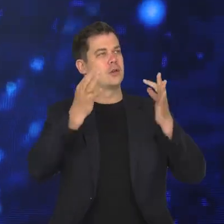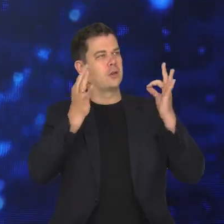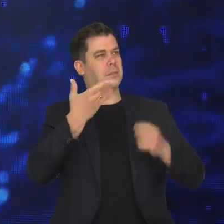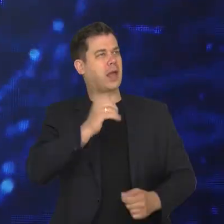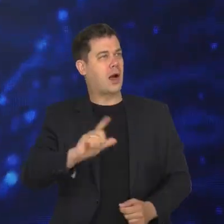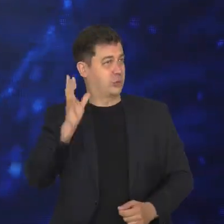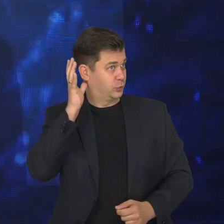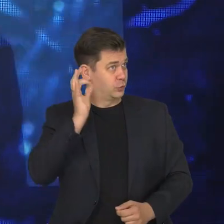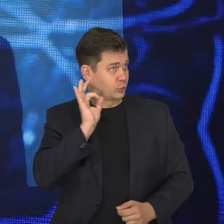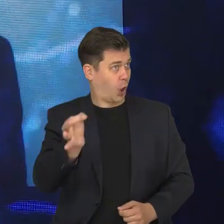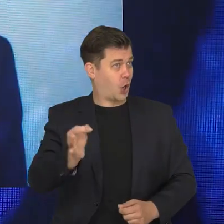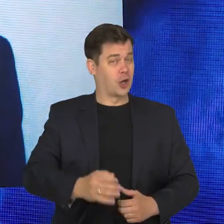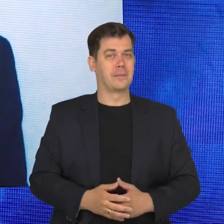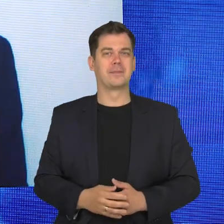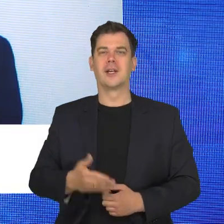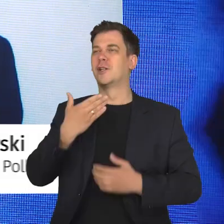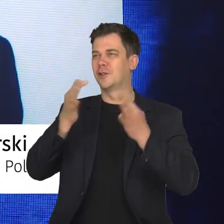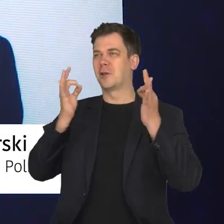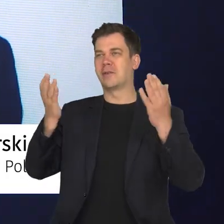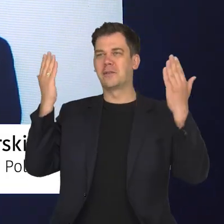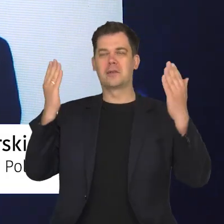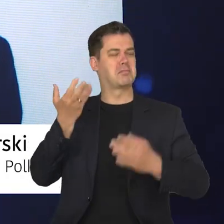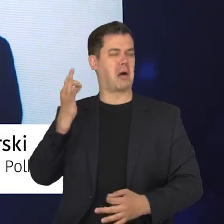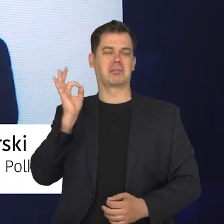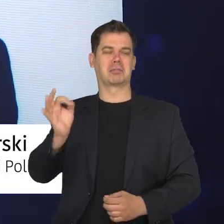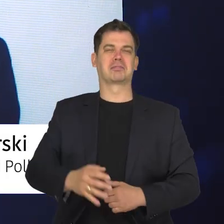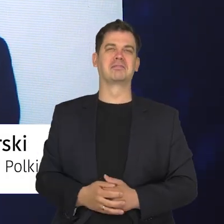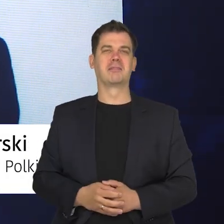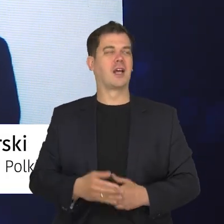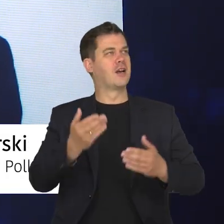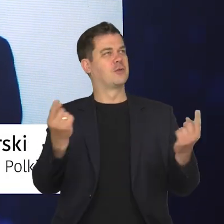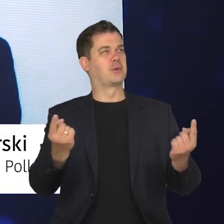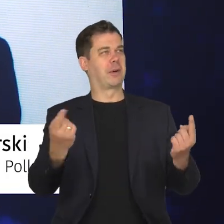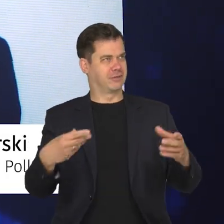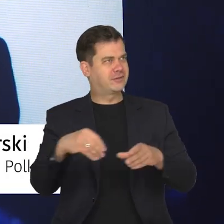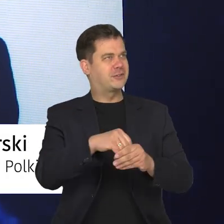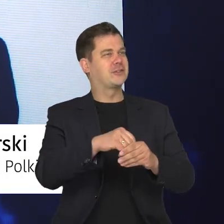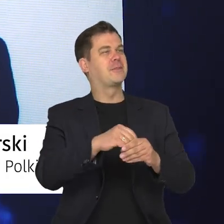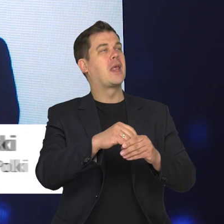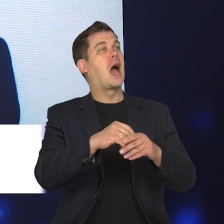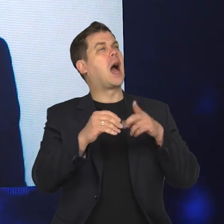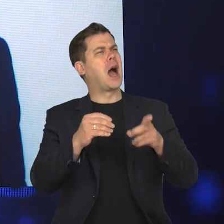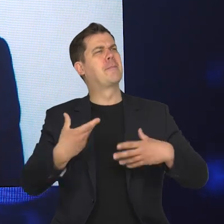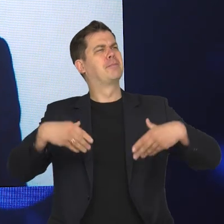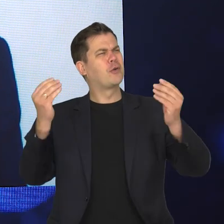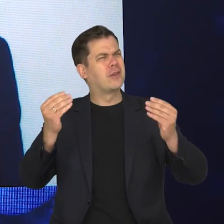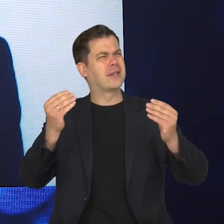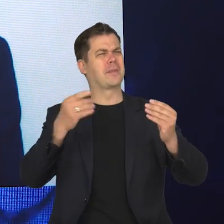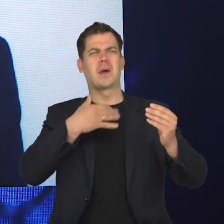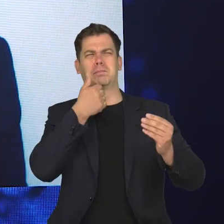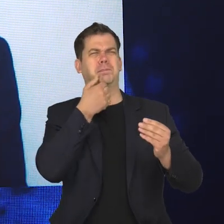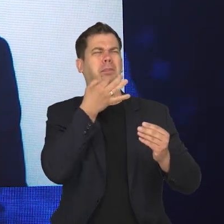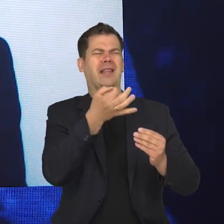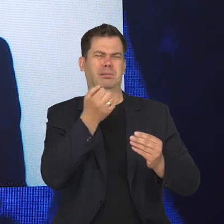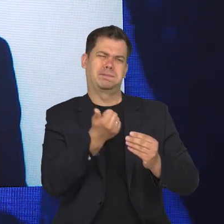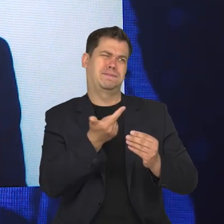Dzień dobry Michale, jak mnie słyszysz? Dzień dobry, witam, znakowicie. Świetnie, że jesteś z nami. Zacznijmy od początku.